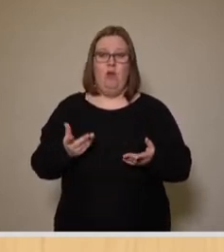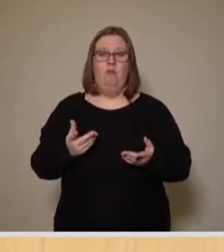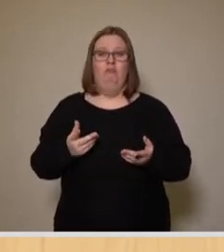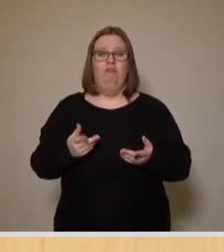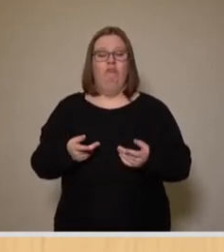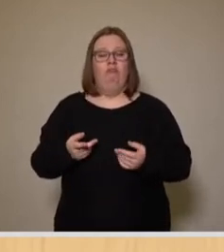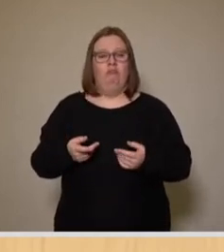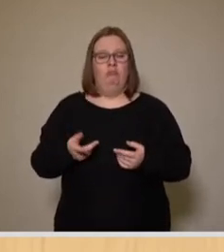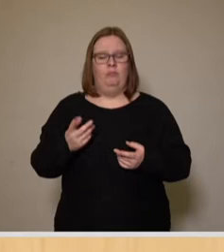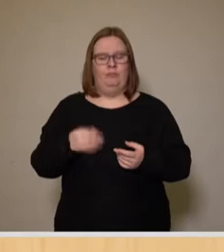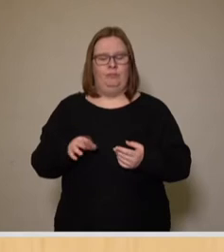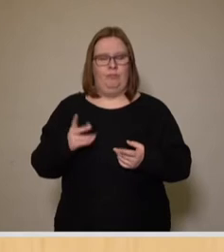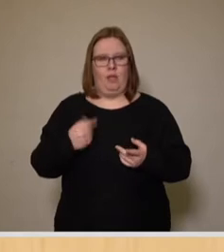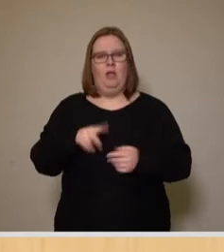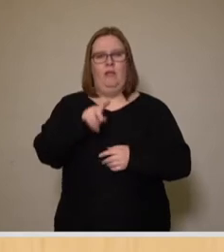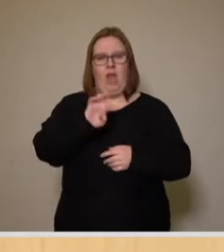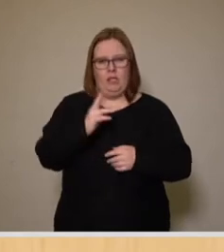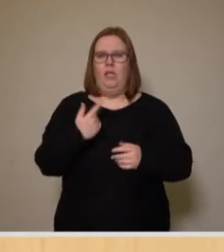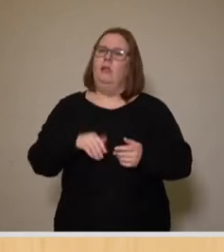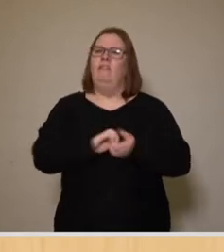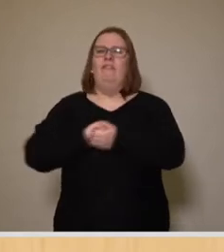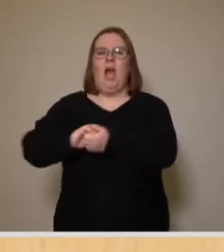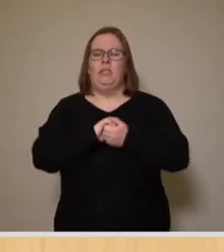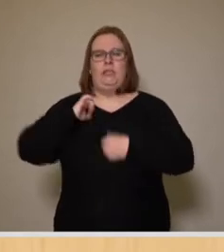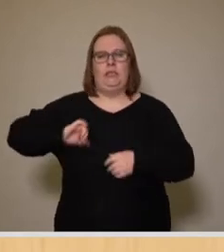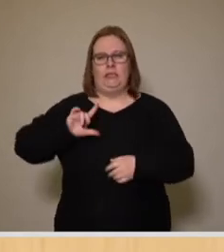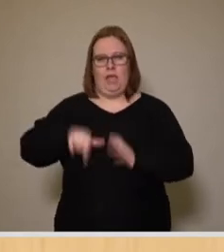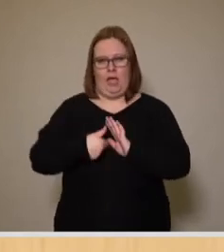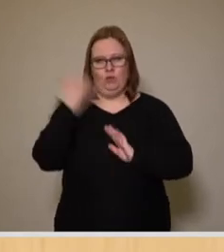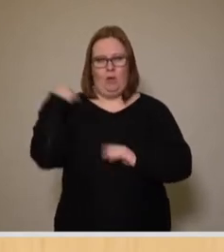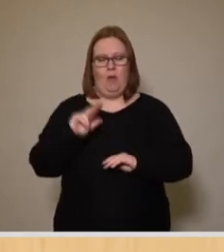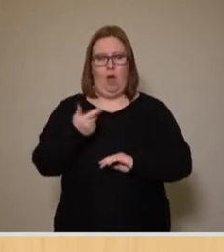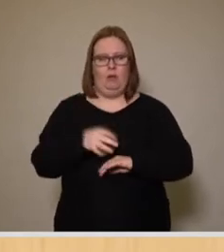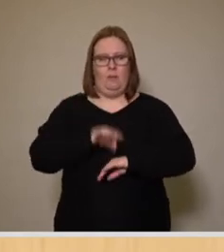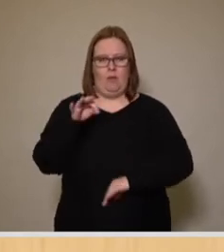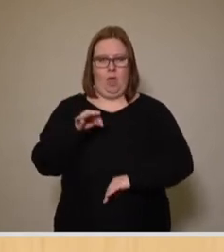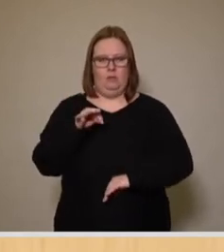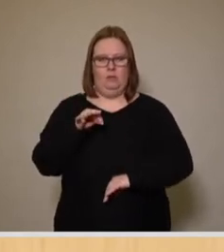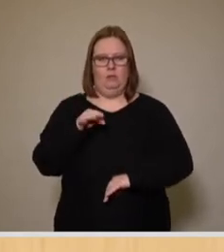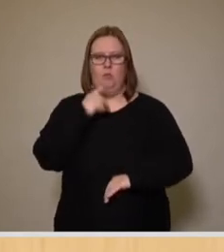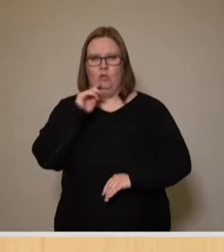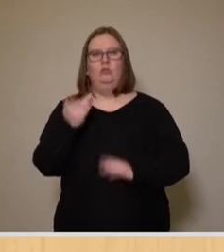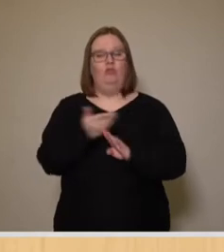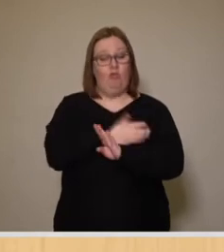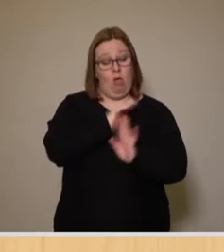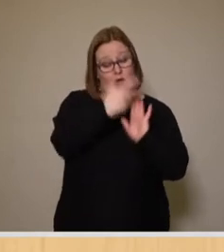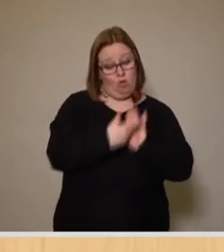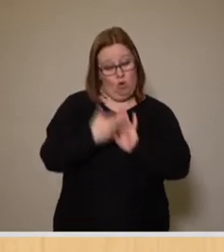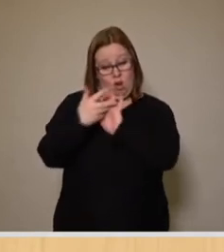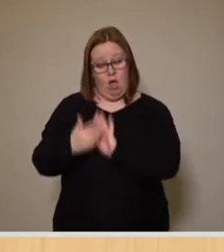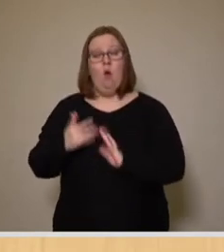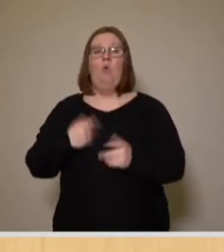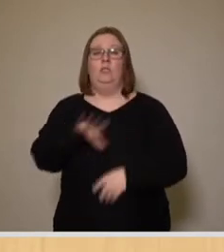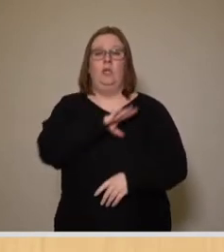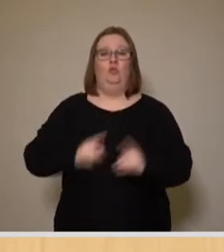der VERDI, Vereinigte Dienstleistungsgewerkschaft, am 8. März mit einem Normenkontrollverfahren durch das Sächsische